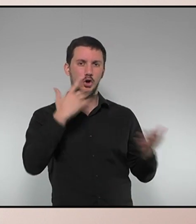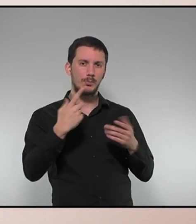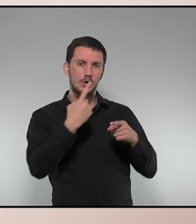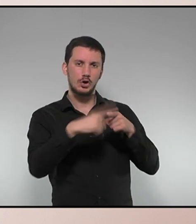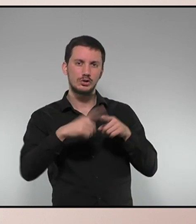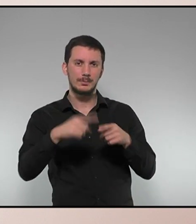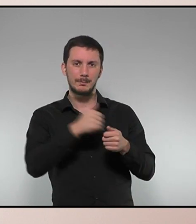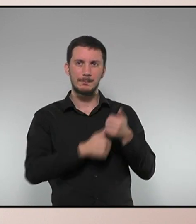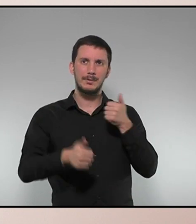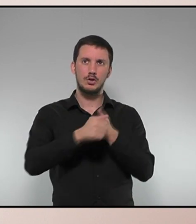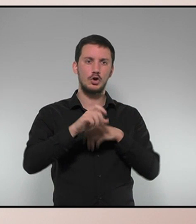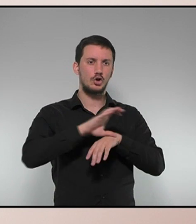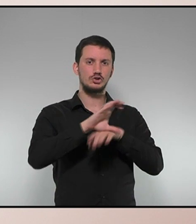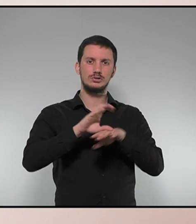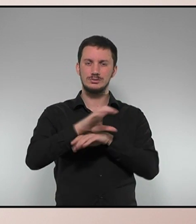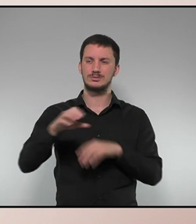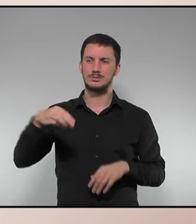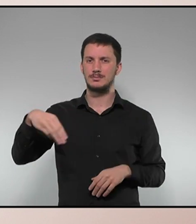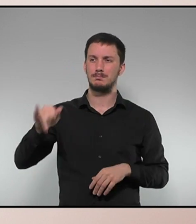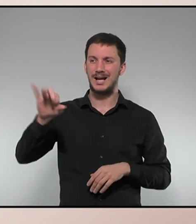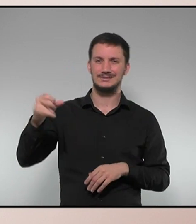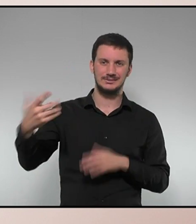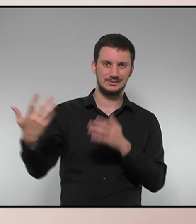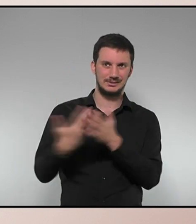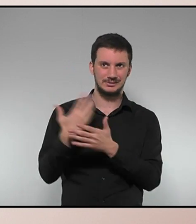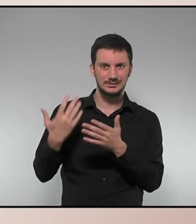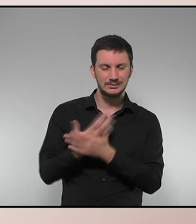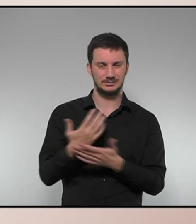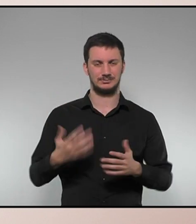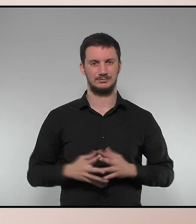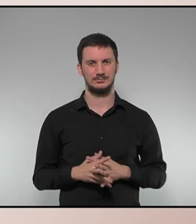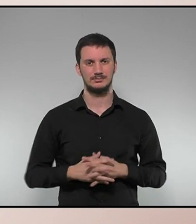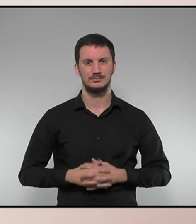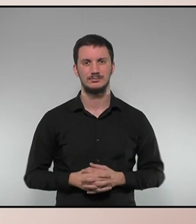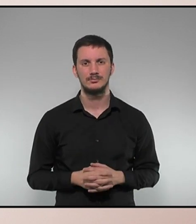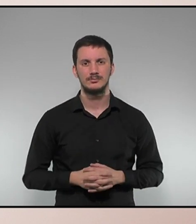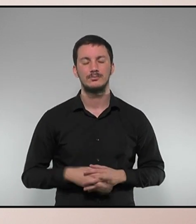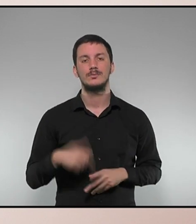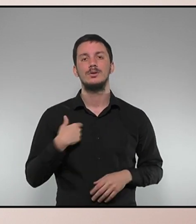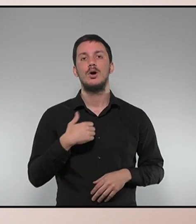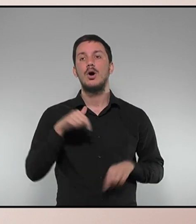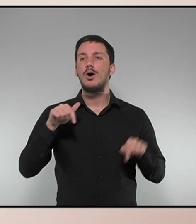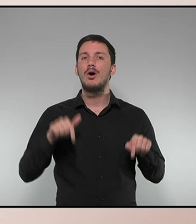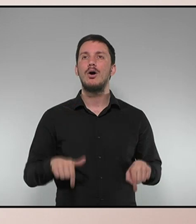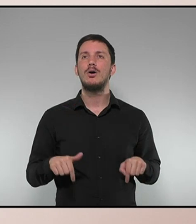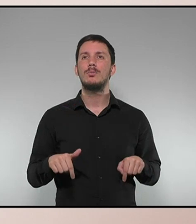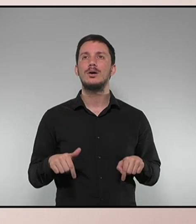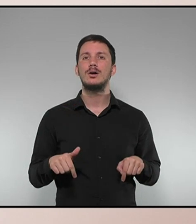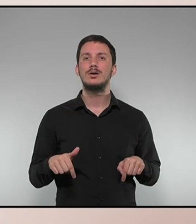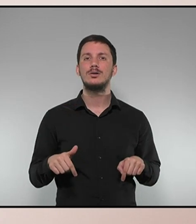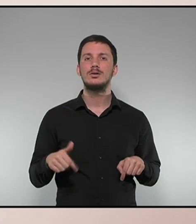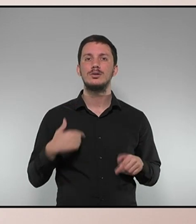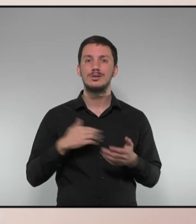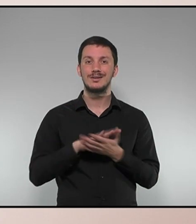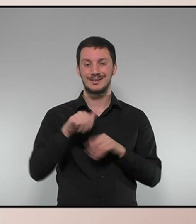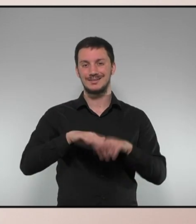prioritats que, per exemple, la consellera Mas ens acaba d'explicar fa pocs minuts. El que avui tenim sobre la taula